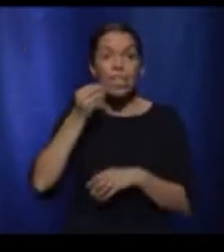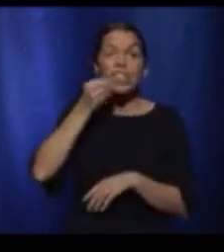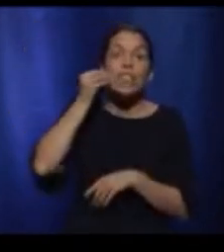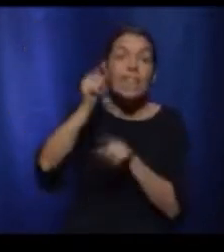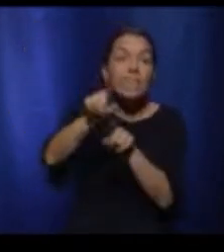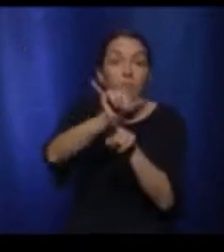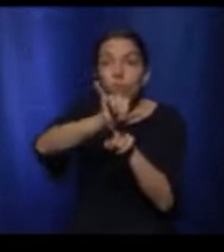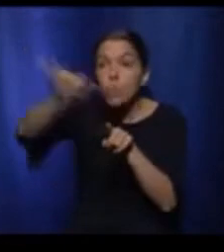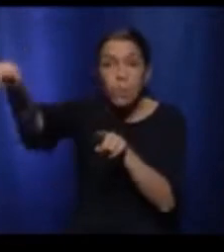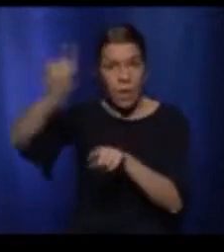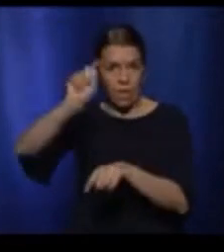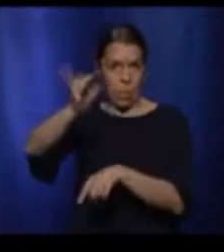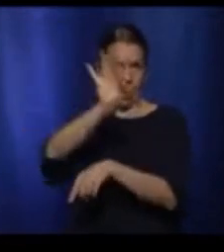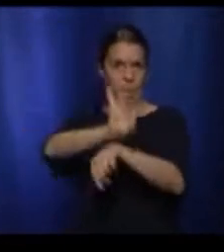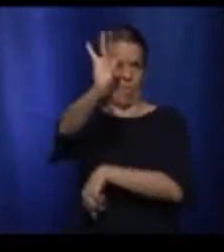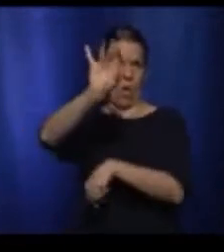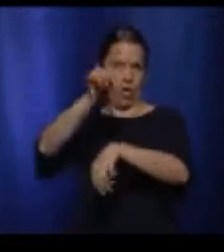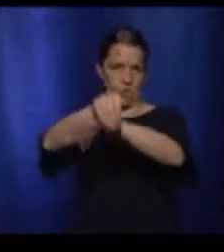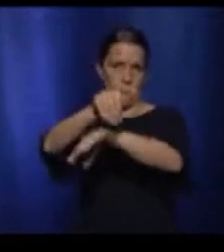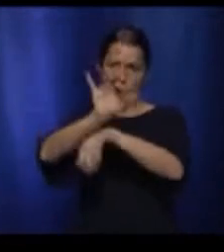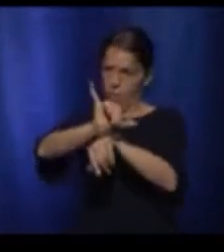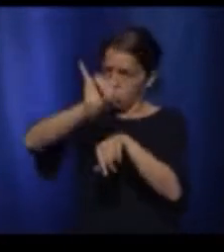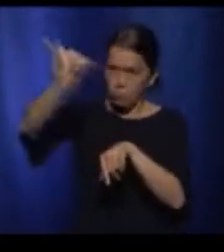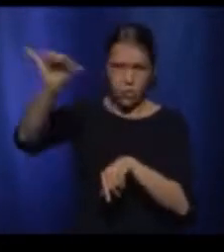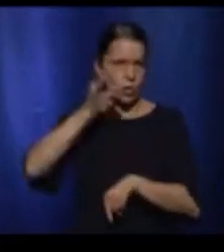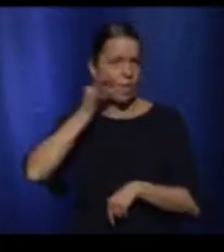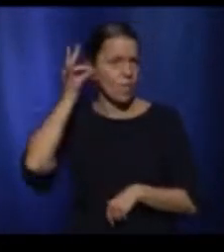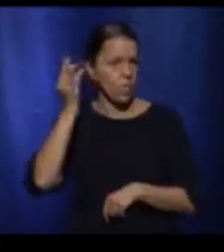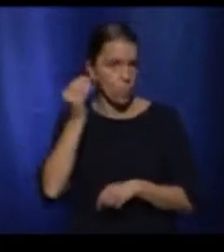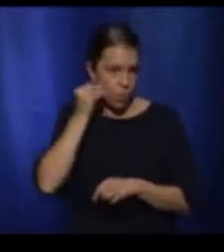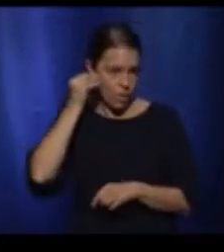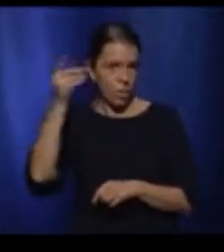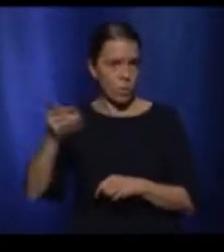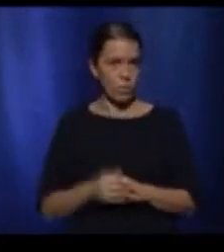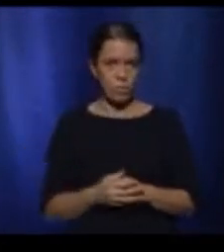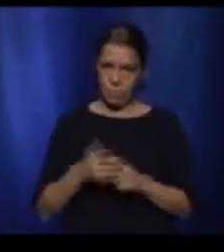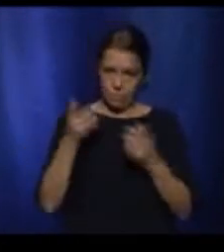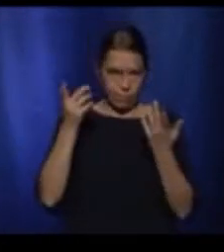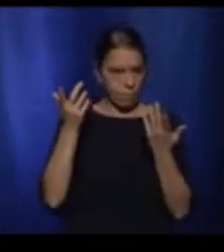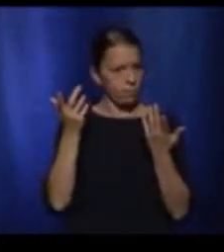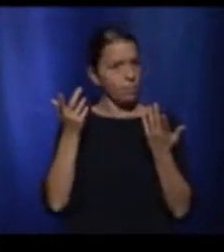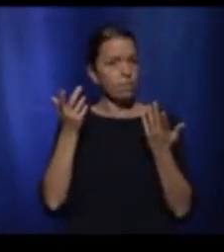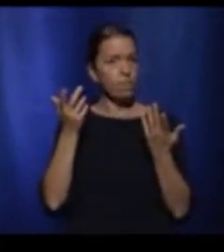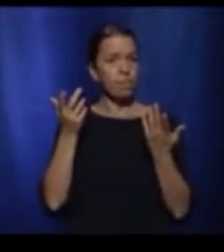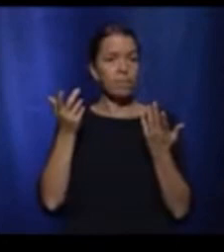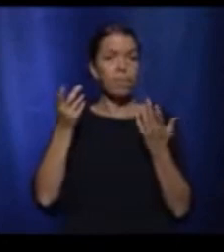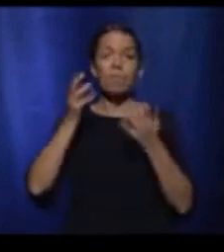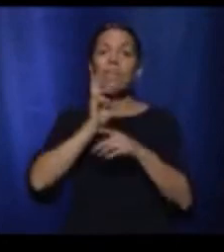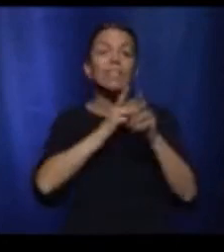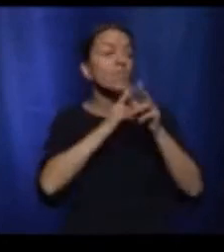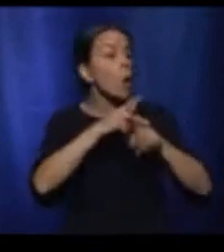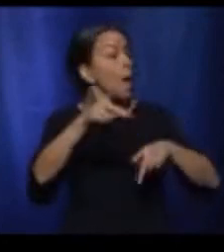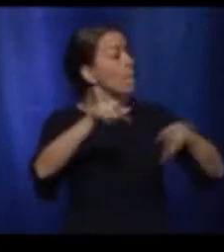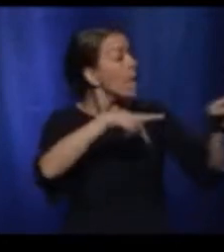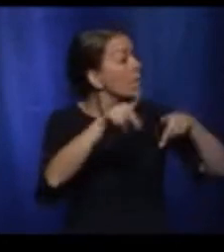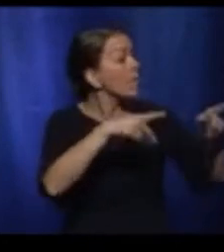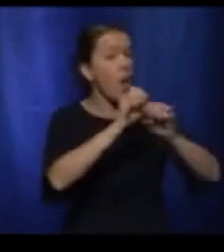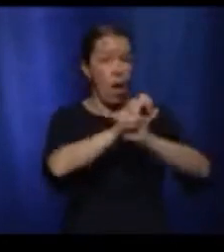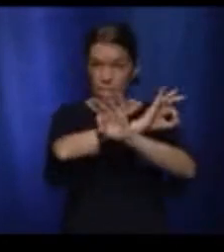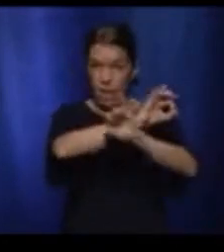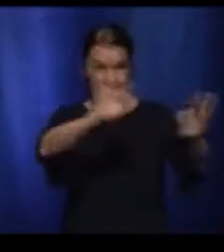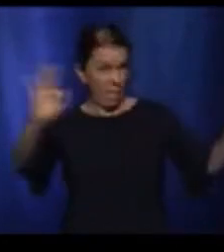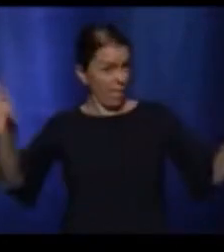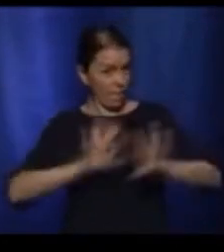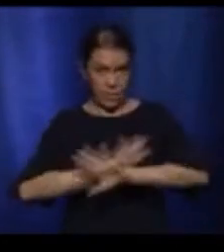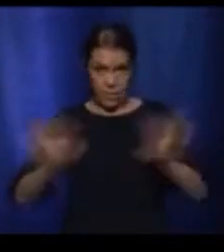9h ». Donc, comme ça, ils sont certains qu'ils ne feront pas des parties ni dans les restaurants, ni dans les bars, ni dans les maisons.